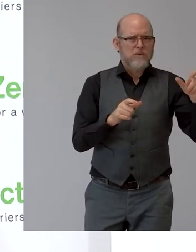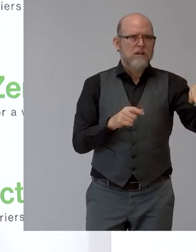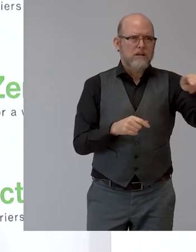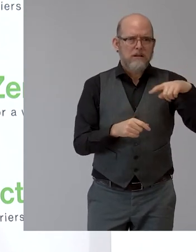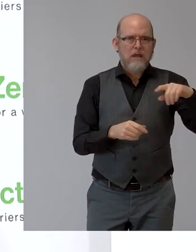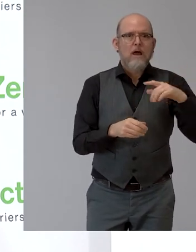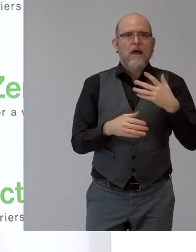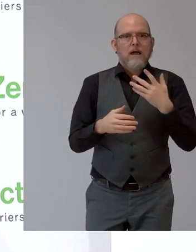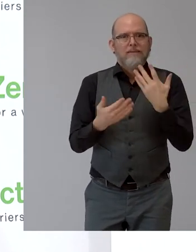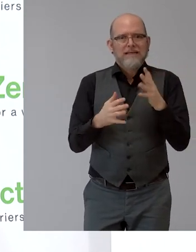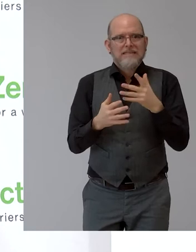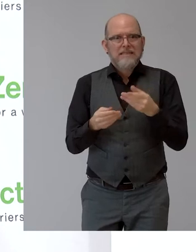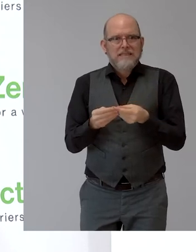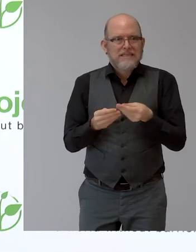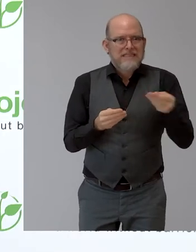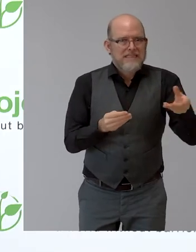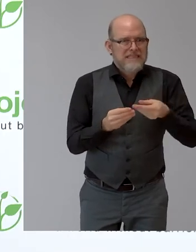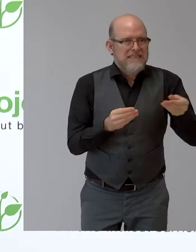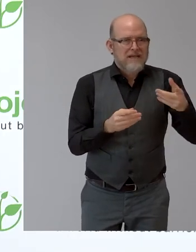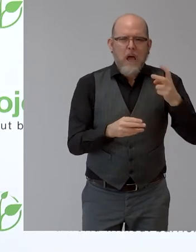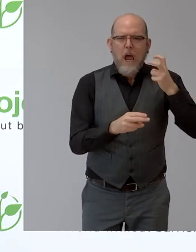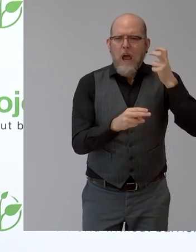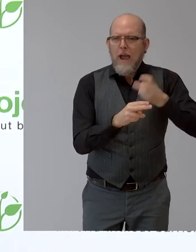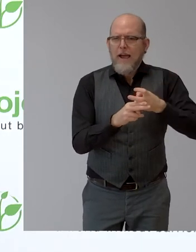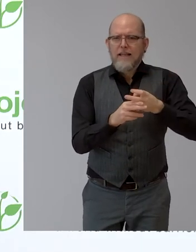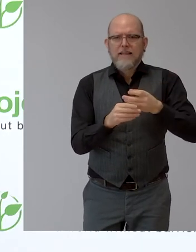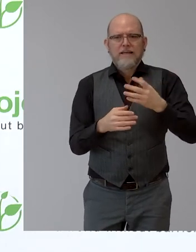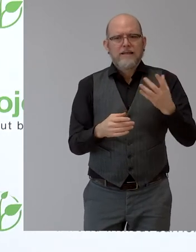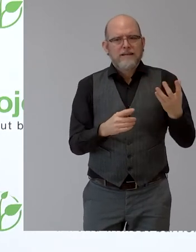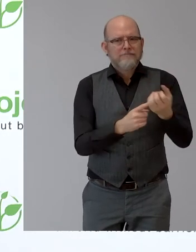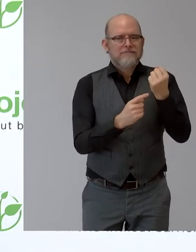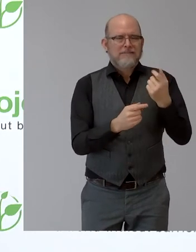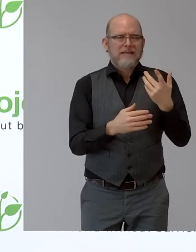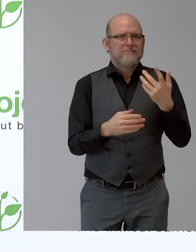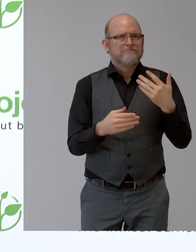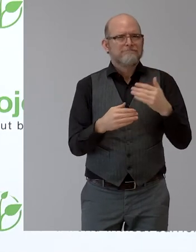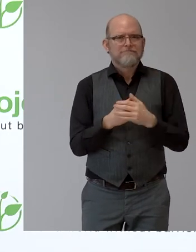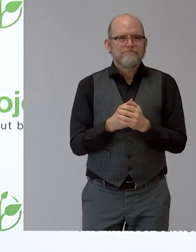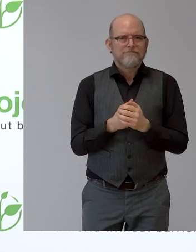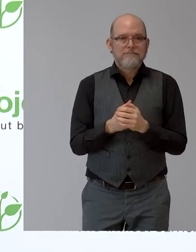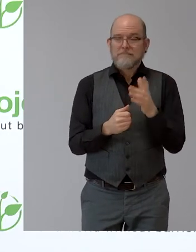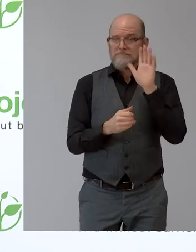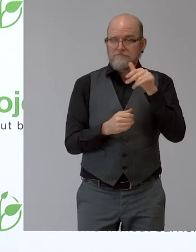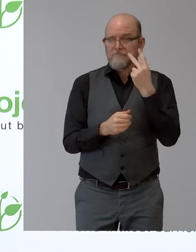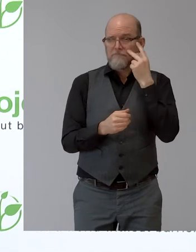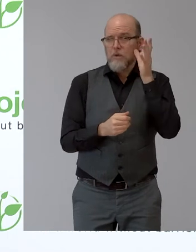sichern, ein Jahr später. Wenn wir nach vorne schauen, wie sehen Sie die zukünftige Entwicklung? Welche Risken ergeben